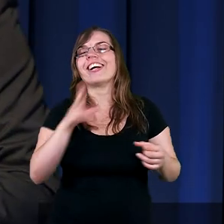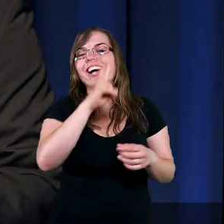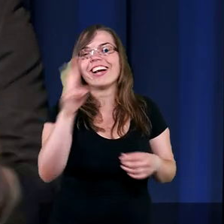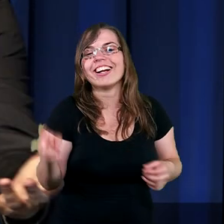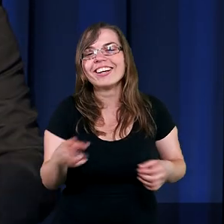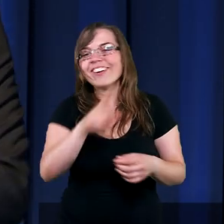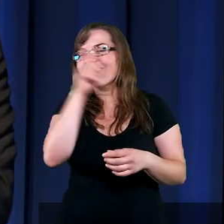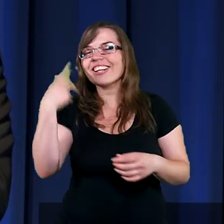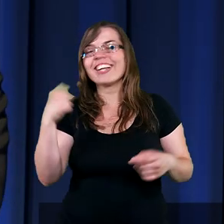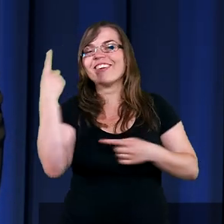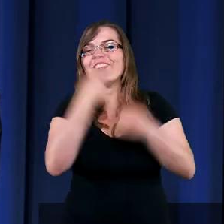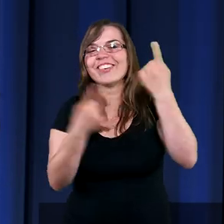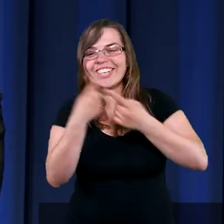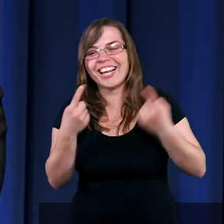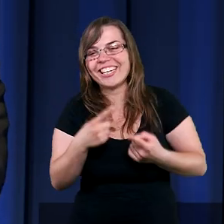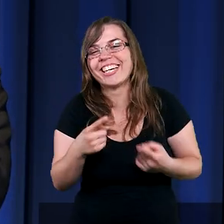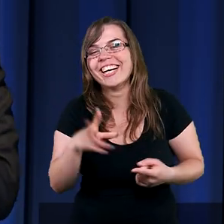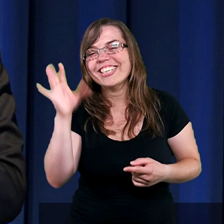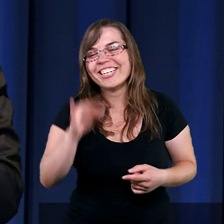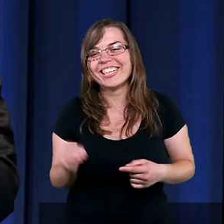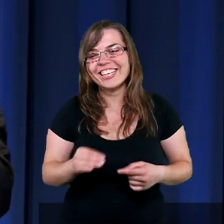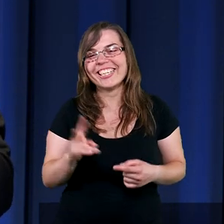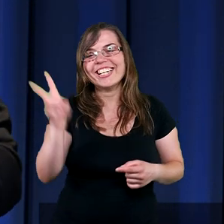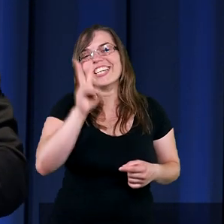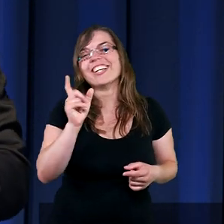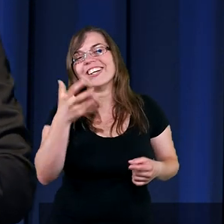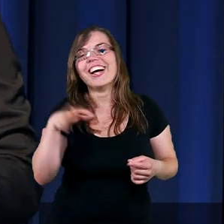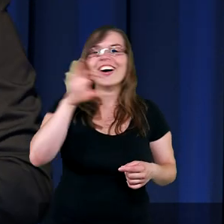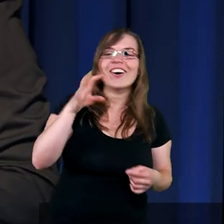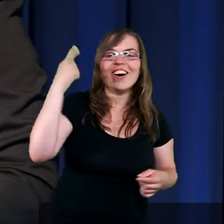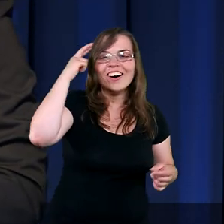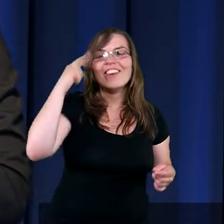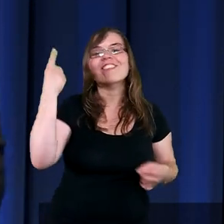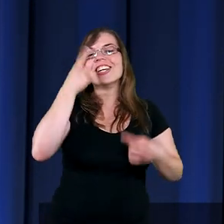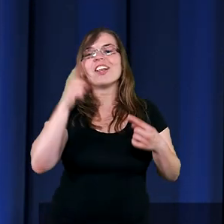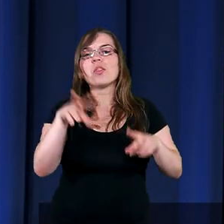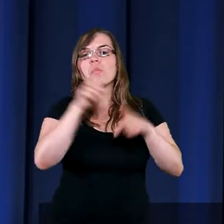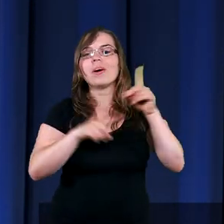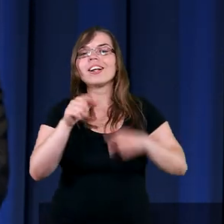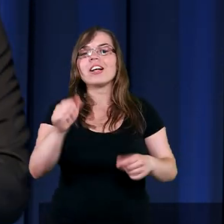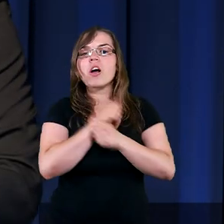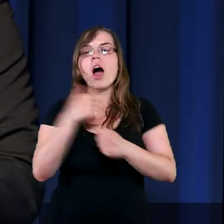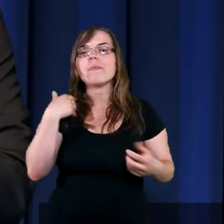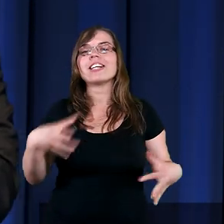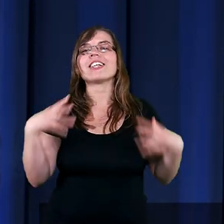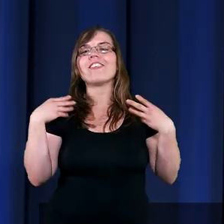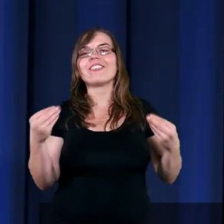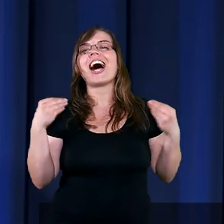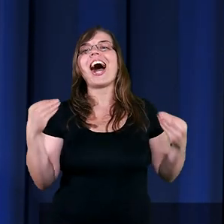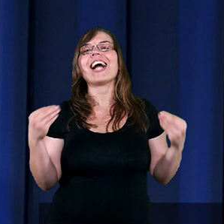prawda, ludzie sobie nie pomyśleli, że jeżeli ktoś to ogląda i rozumie, bądź przetłumaczy, to, kochani, byliście wspaniali.